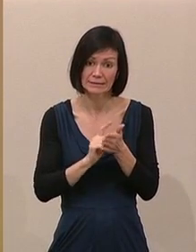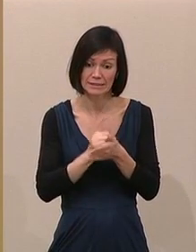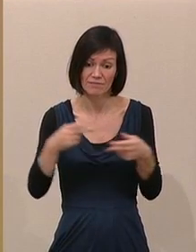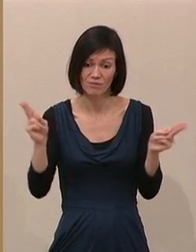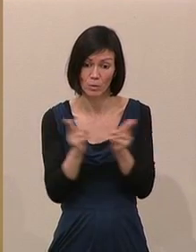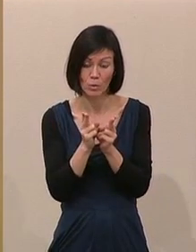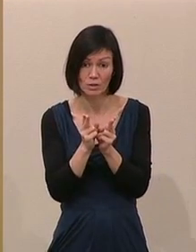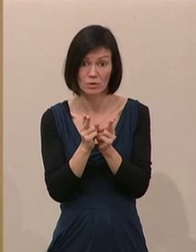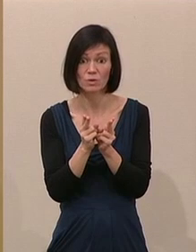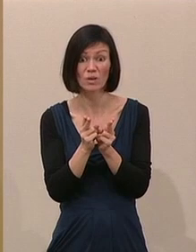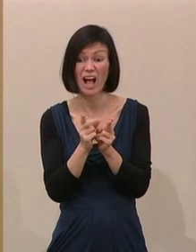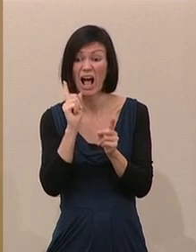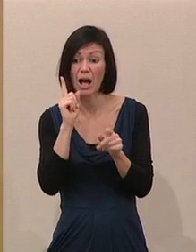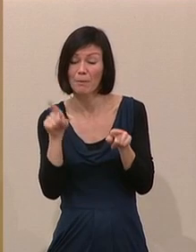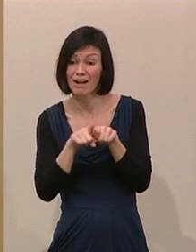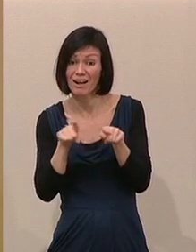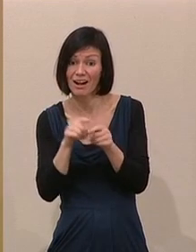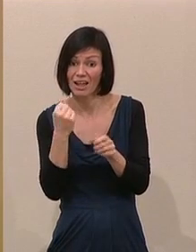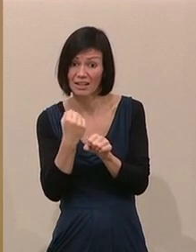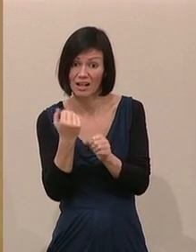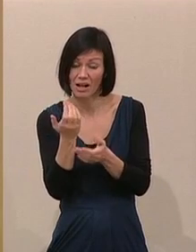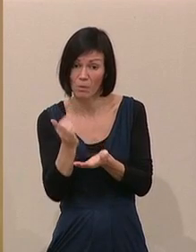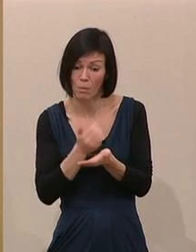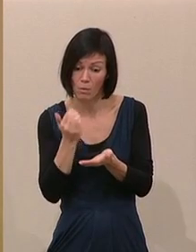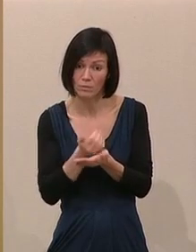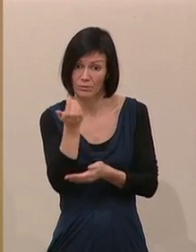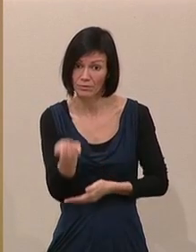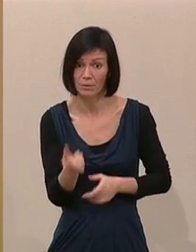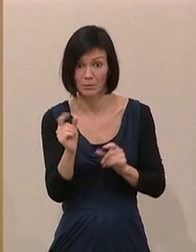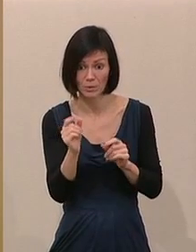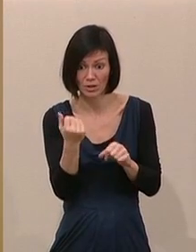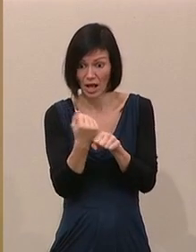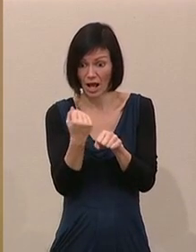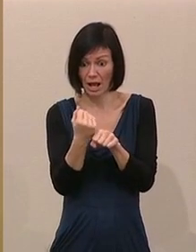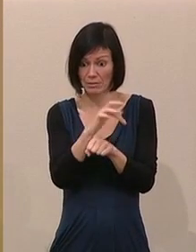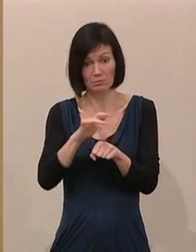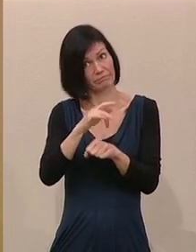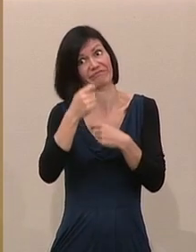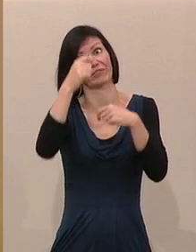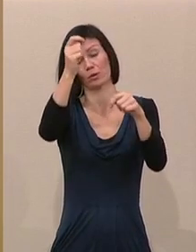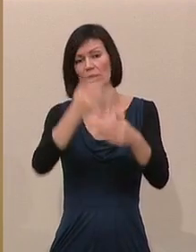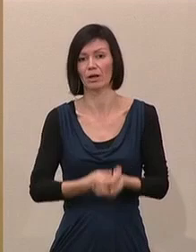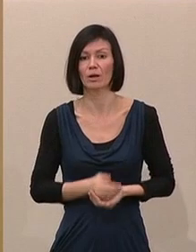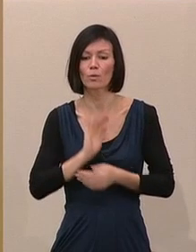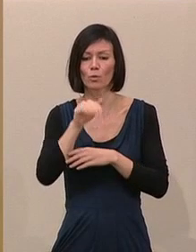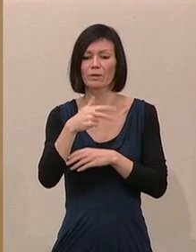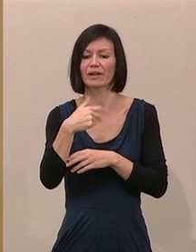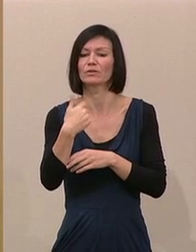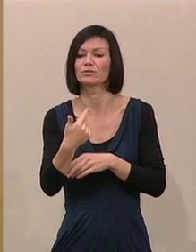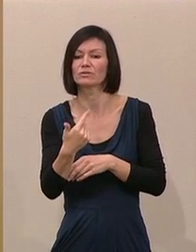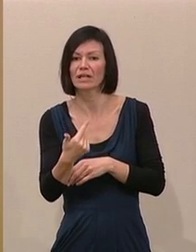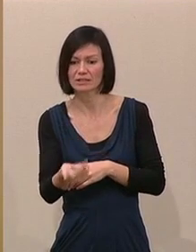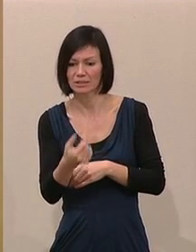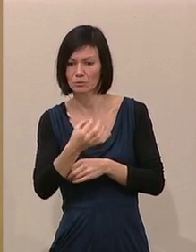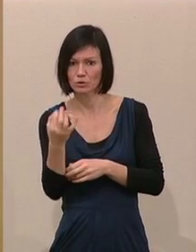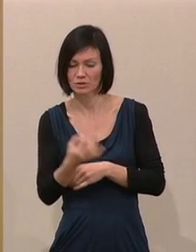gleichem Lohn verteuert den Faktor Arbeit massiv. Über 93 Prozent aller Betriebe in Österreich